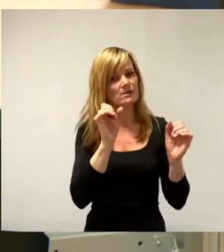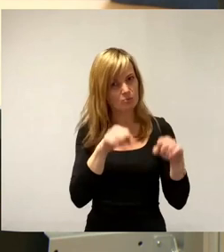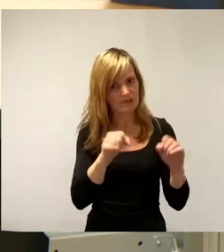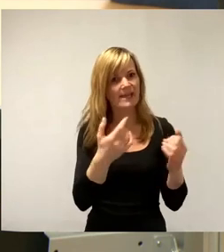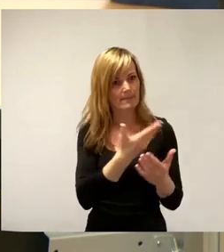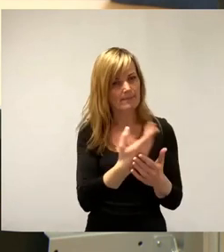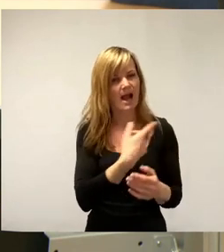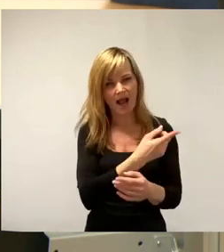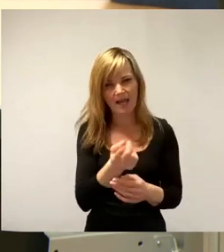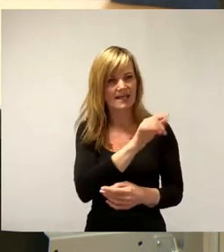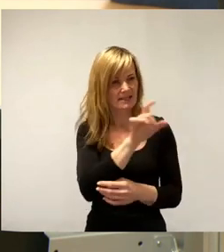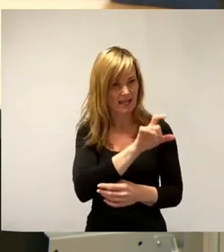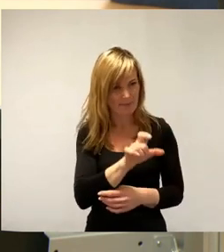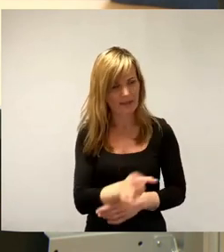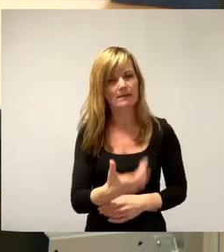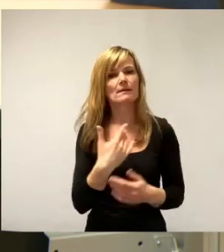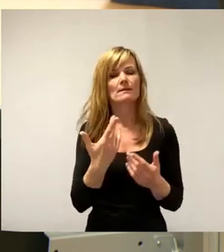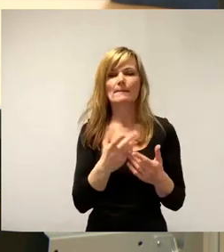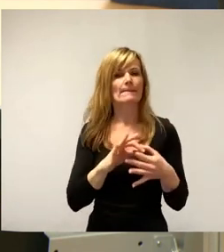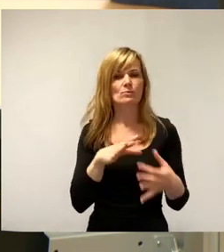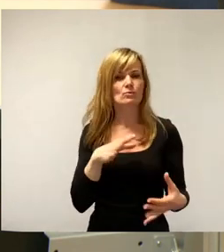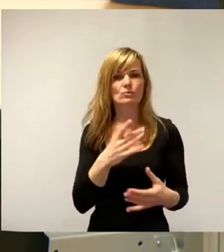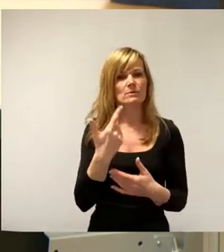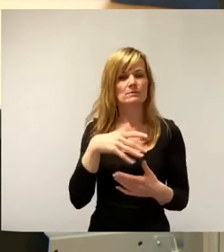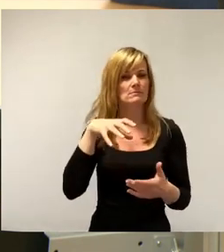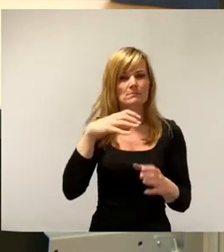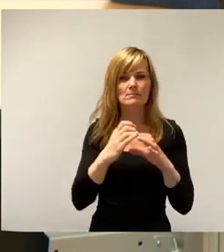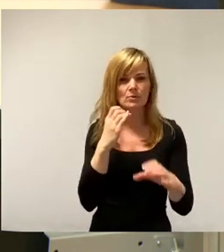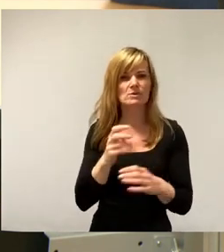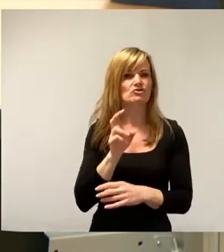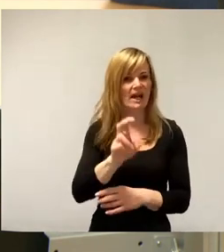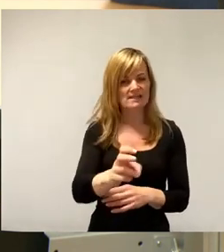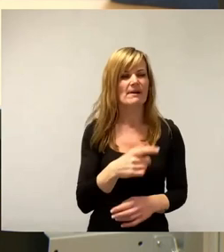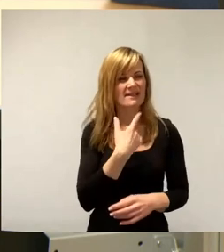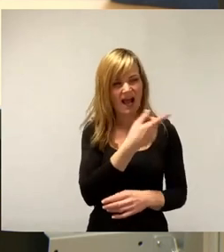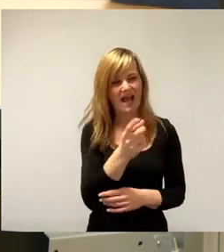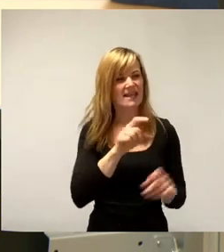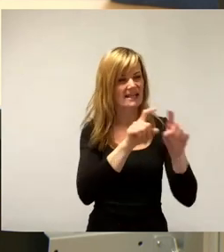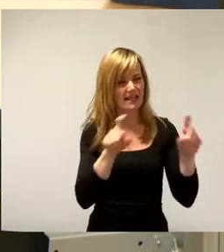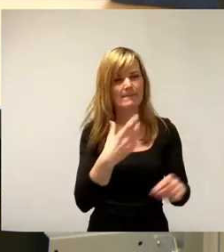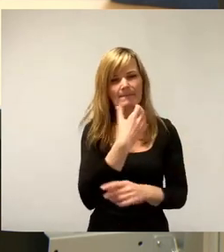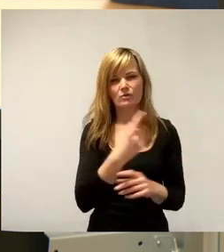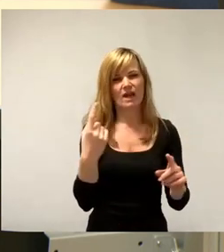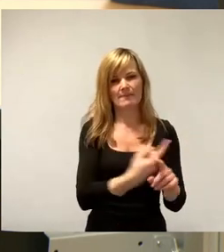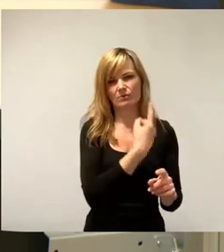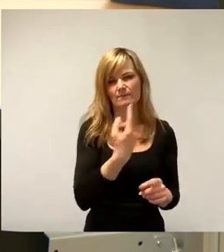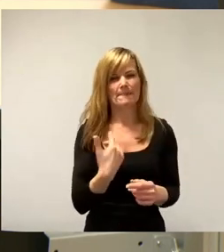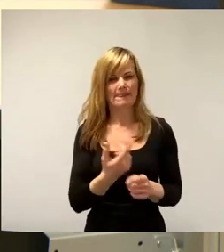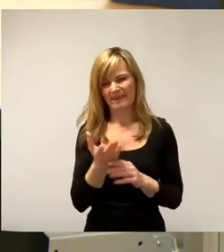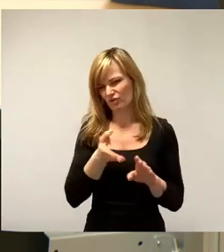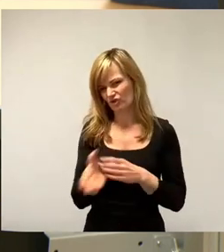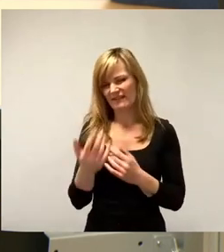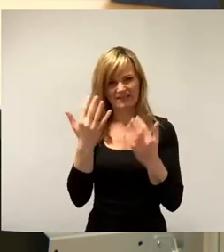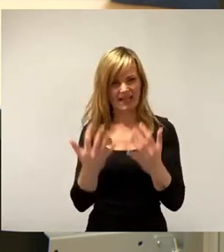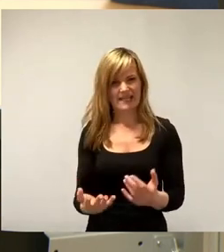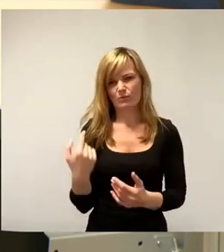nicht unbedingt mit Straßenbahn und Bus zu tun haben, gerne abschaffen wollen, weil sie glauben, also eine absurde Milchmärchenrechnung wurde ja auch schon gesagt, sie